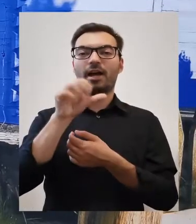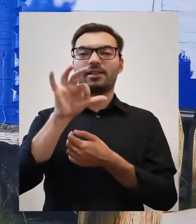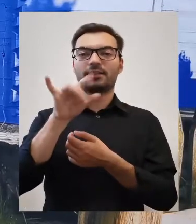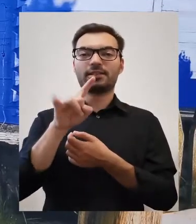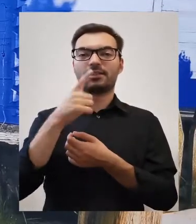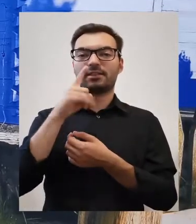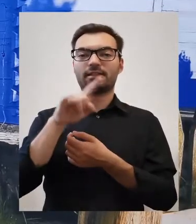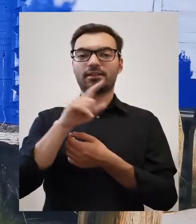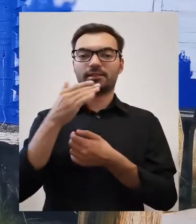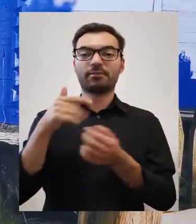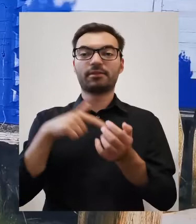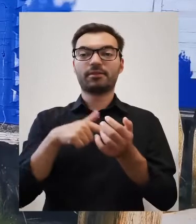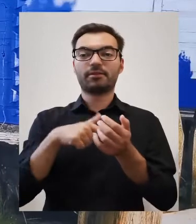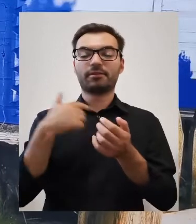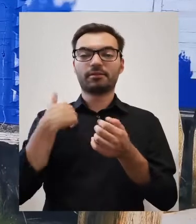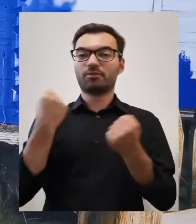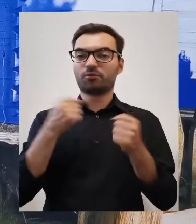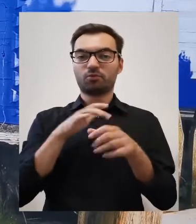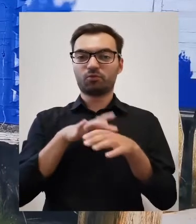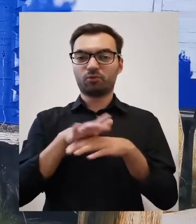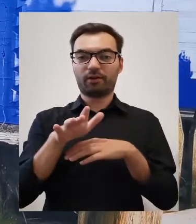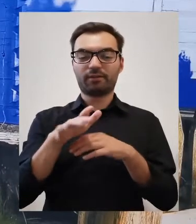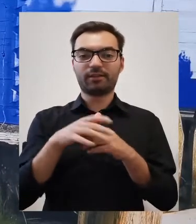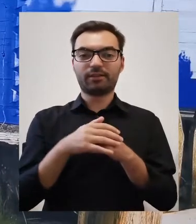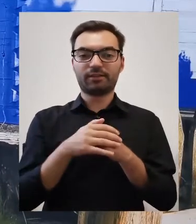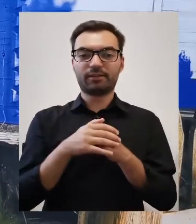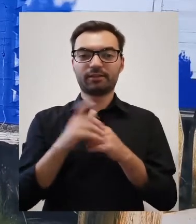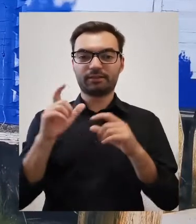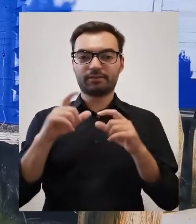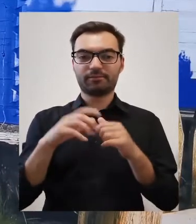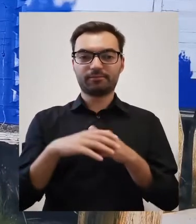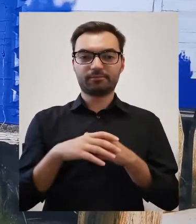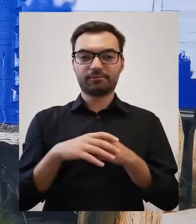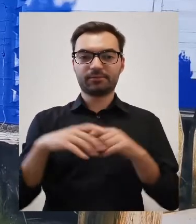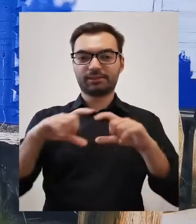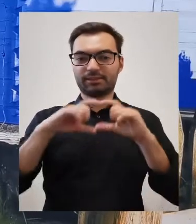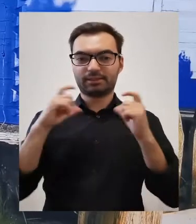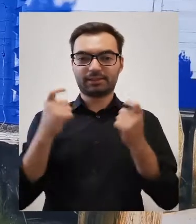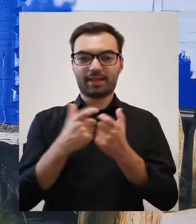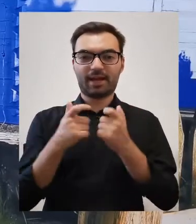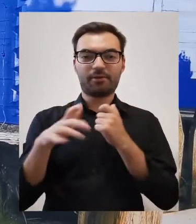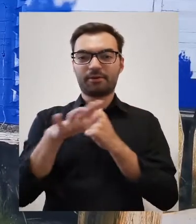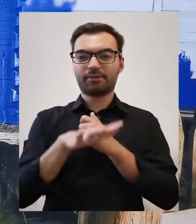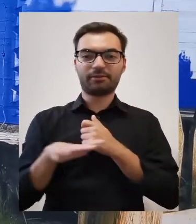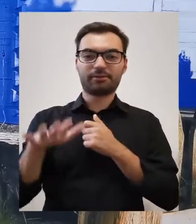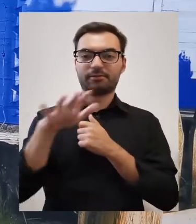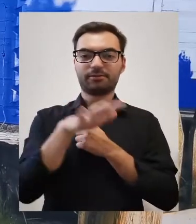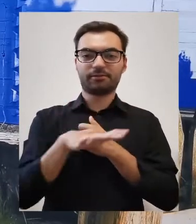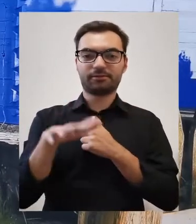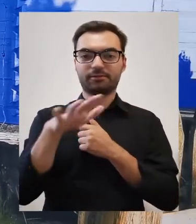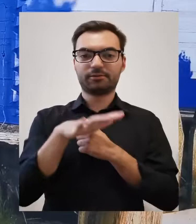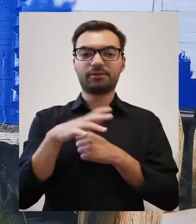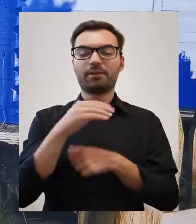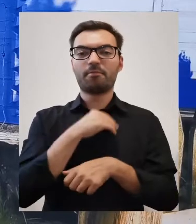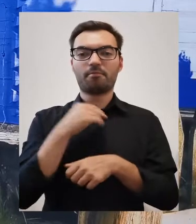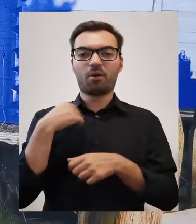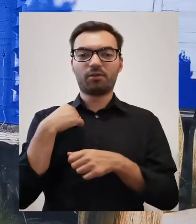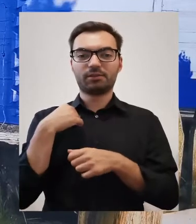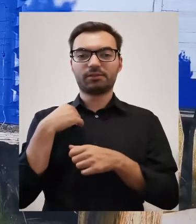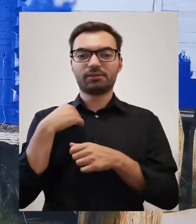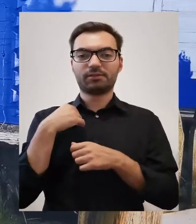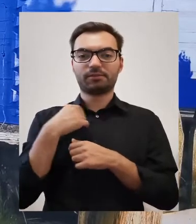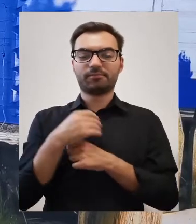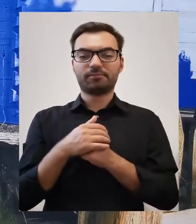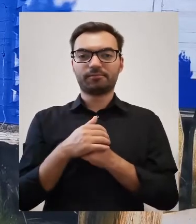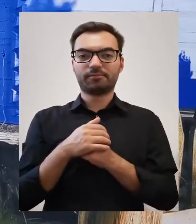i tam właśnie urzędowali słynni na teren całej